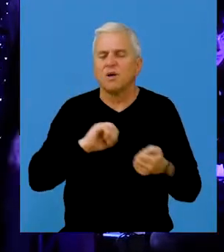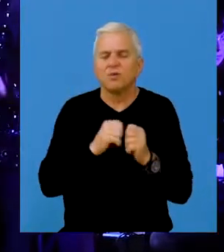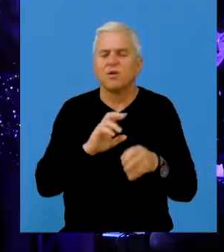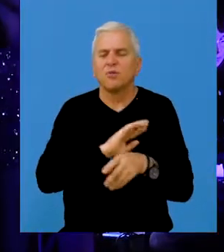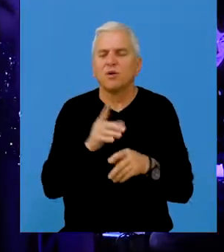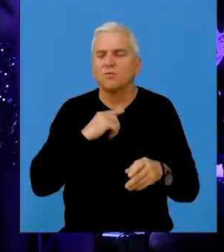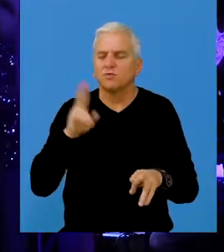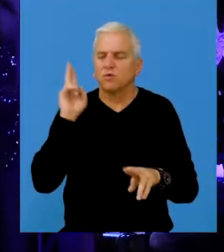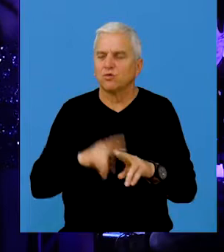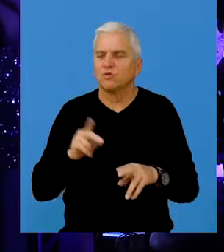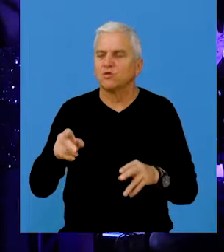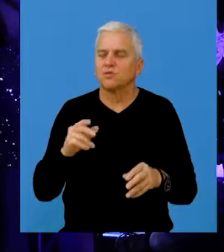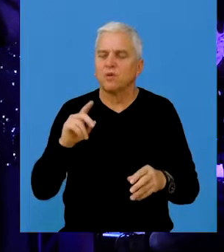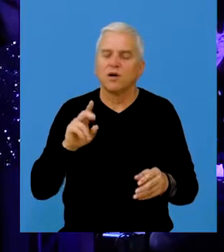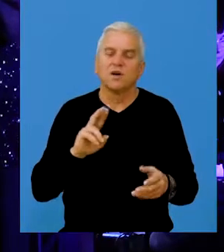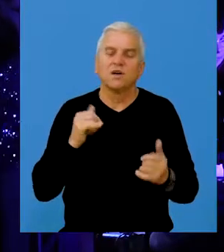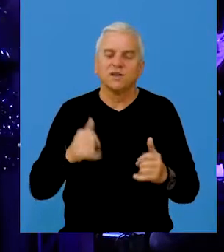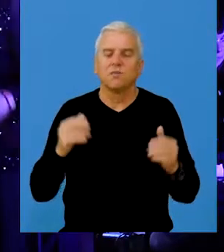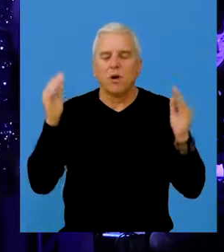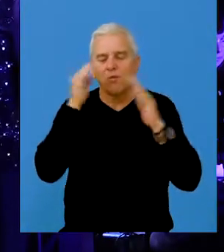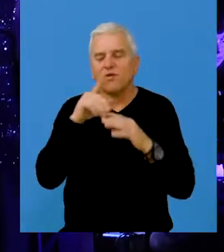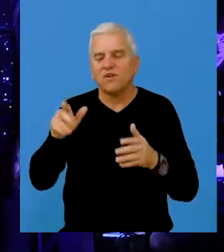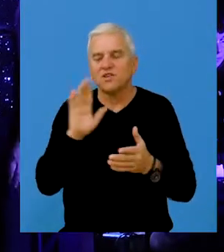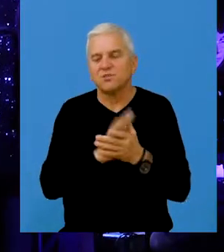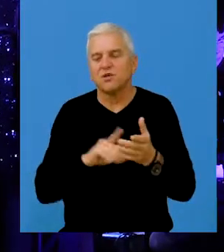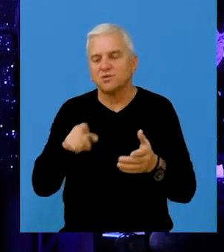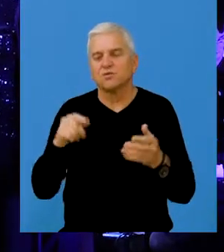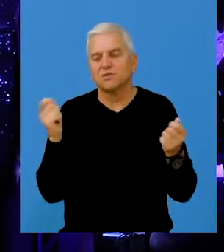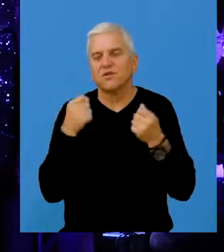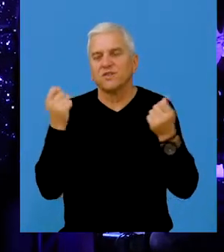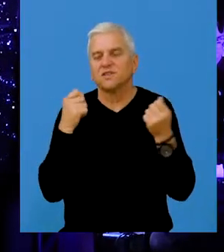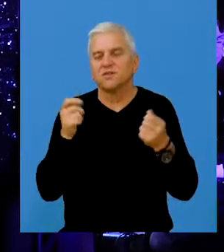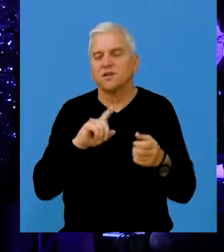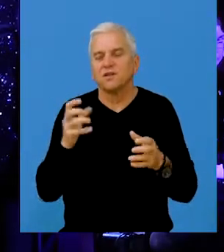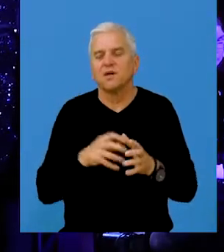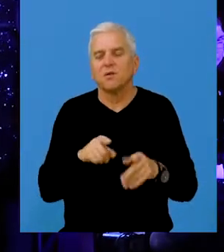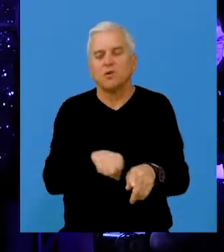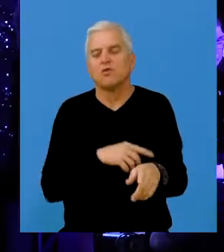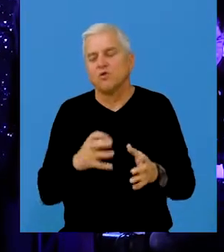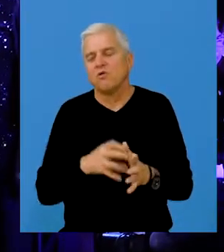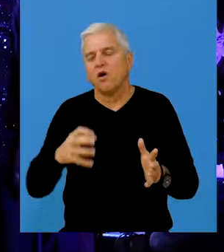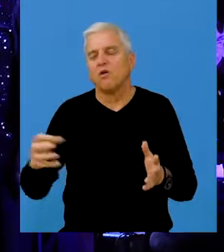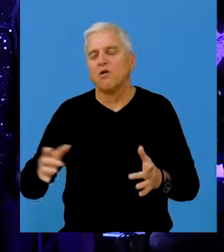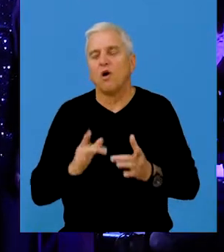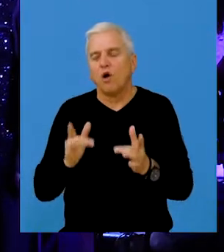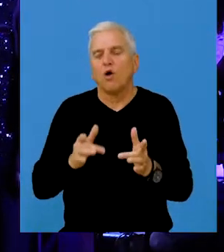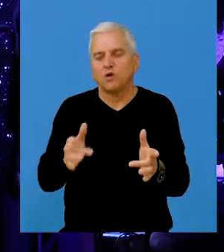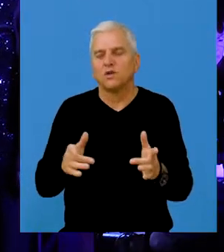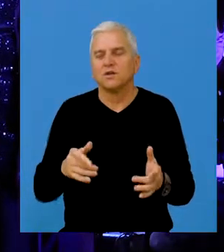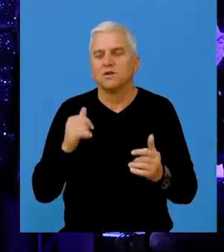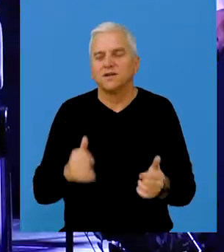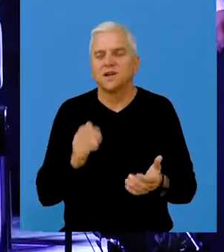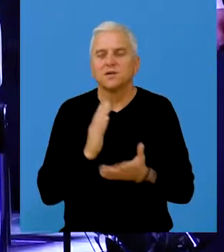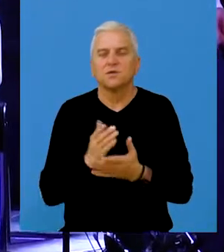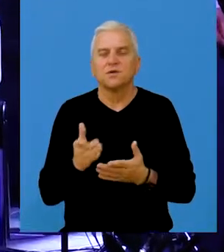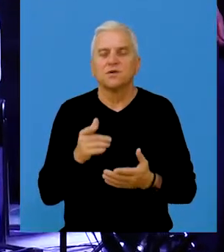koronom, mi smo se opredelili da ipak održimo ovo veče i da krenemo s ovim festivalom, da više ne dogovlačimo. Danas je izvedeno,